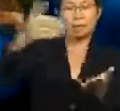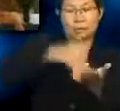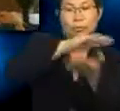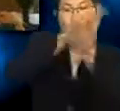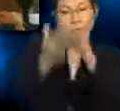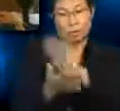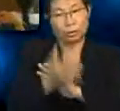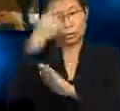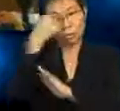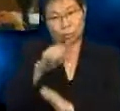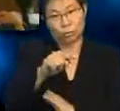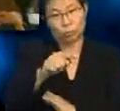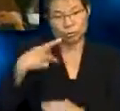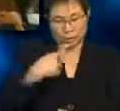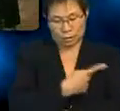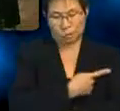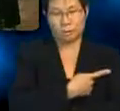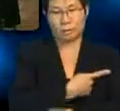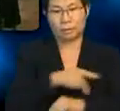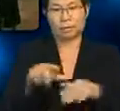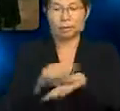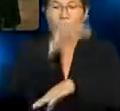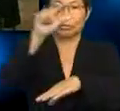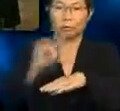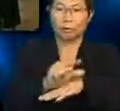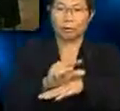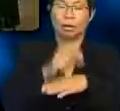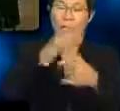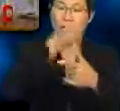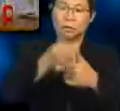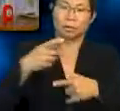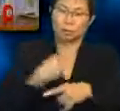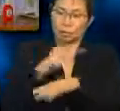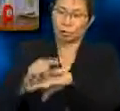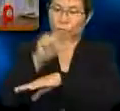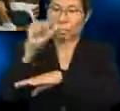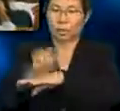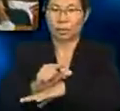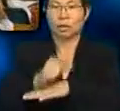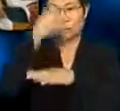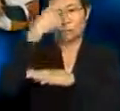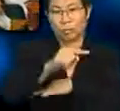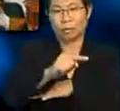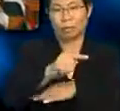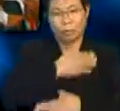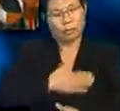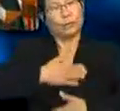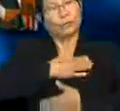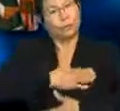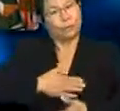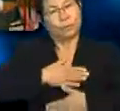untuk kita aplikasikan atau kita gunakan bagi menghayati